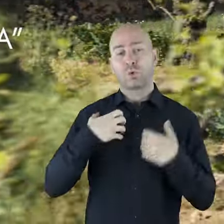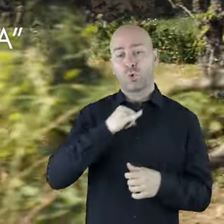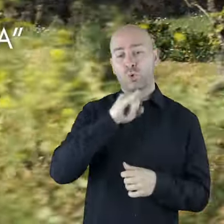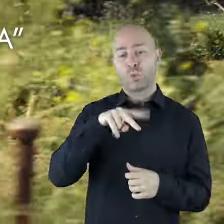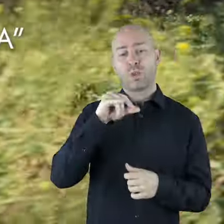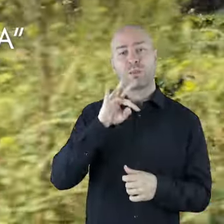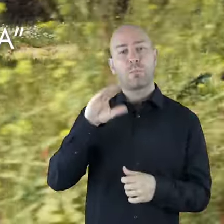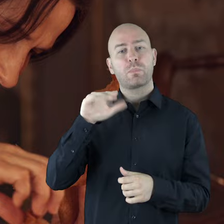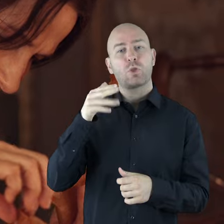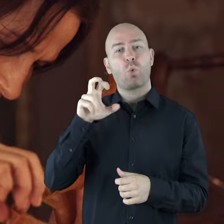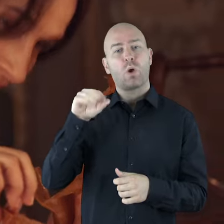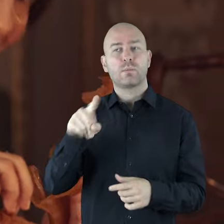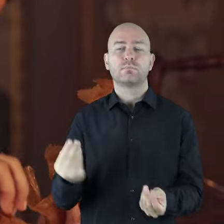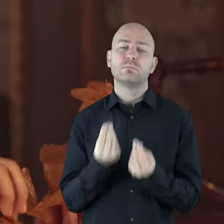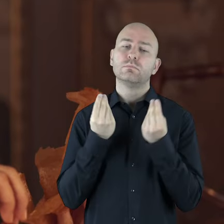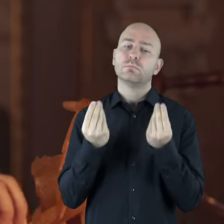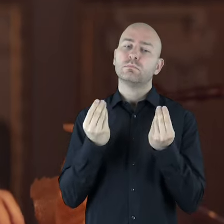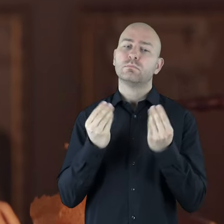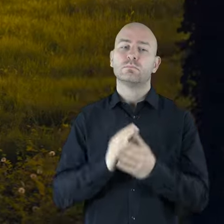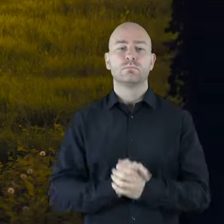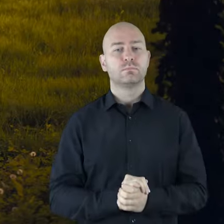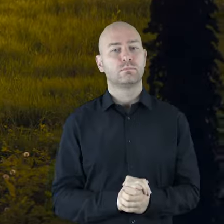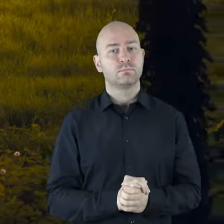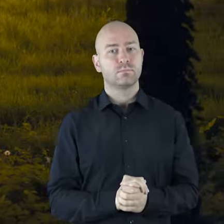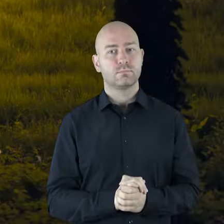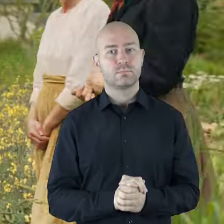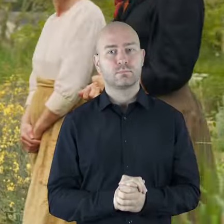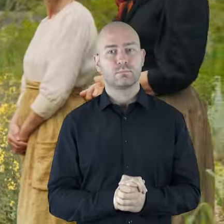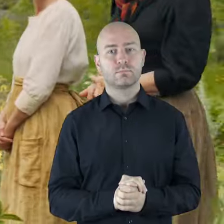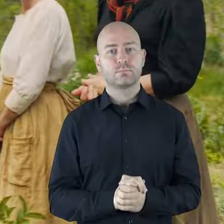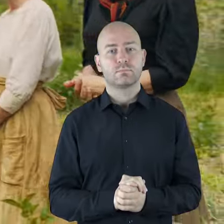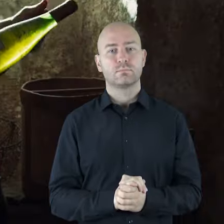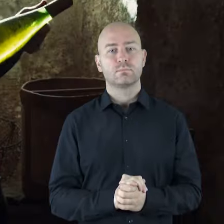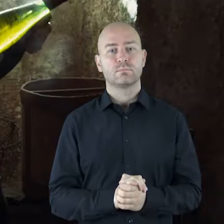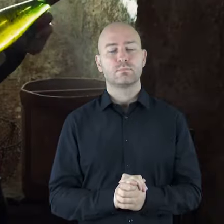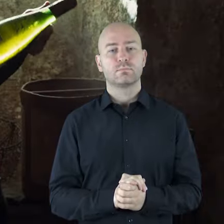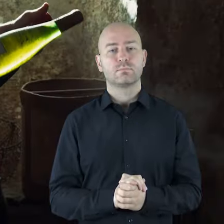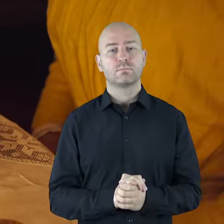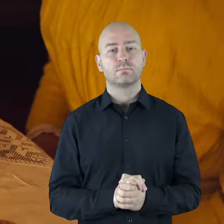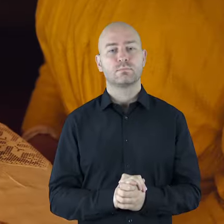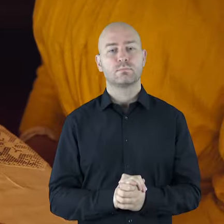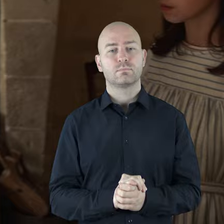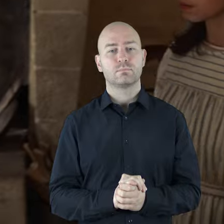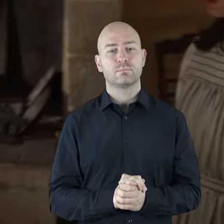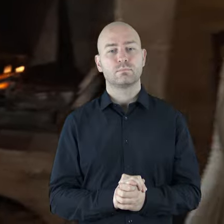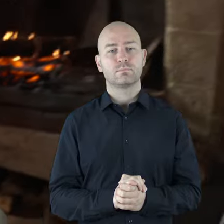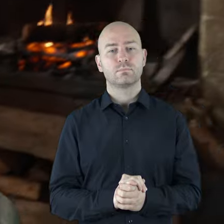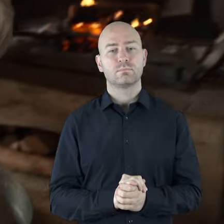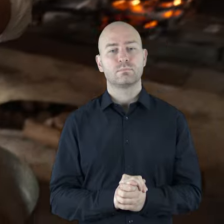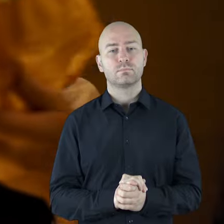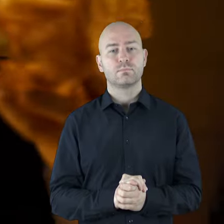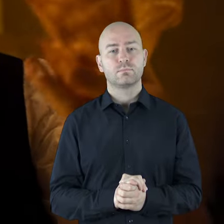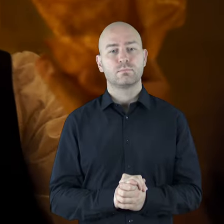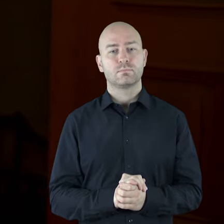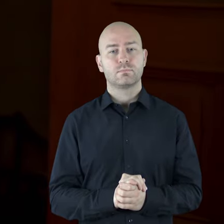Juliette Binoche jest porywająca, The Telegraph. Krótkie ujęcia, para przy wspólnym stole, na łące, w ogrodzie. Zbliżenia elegancko